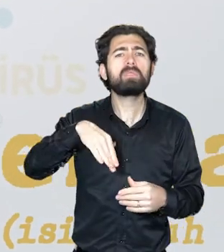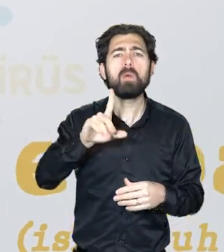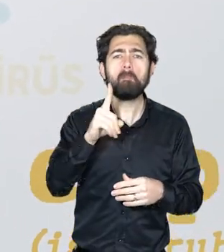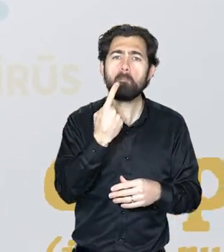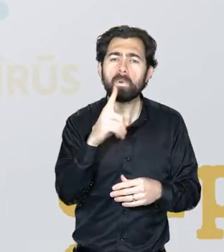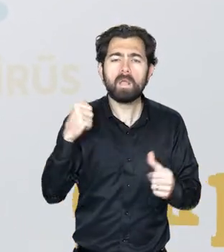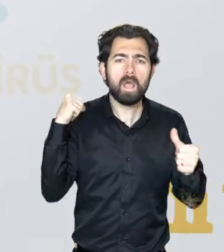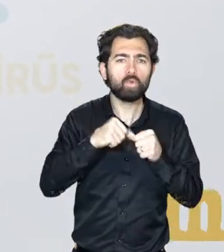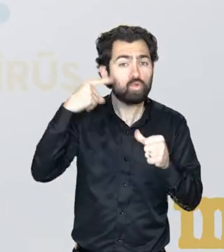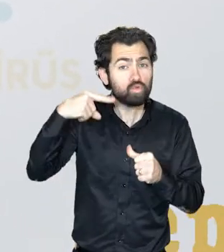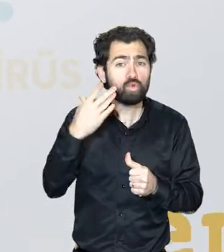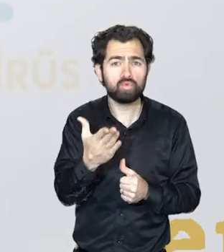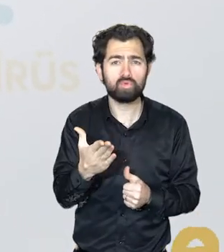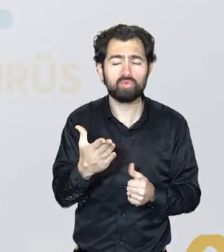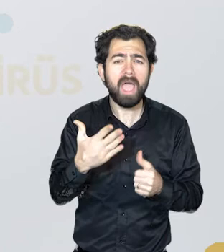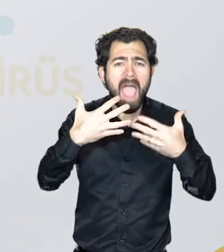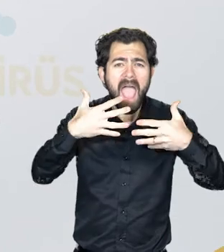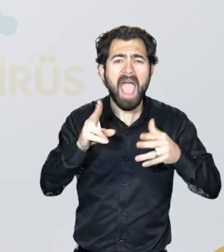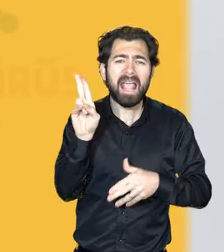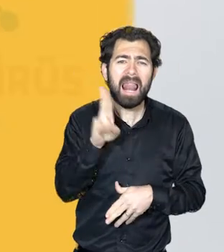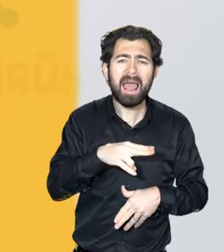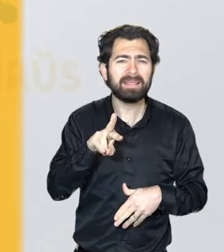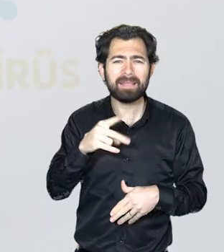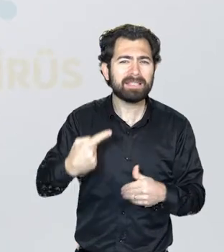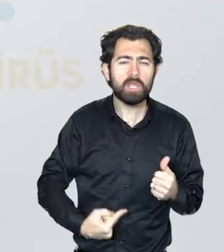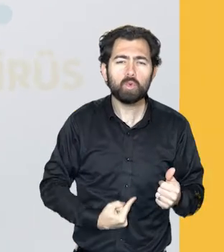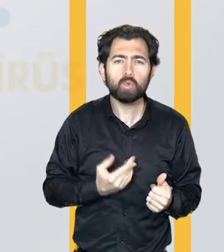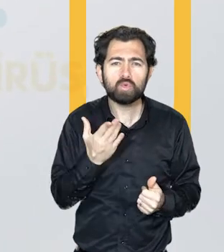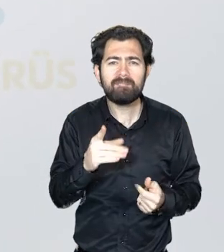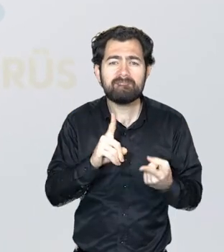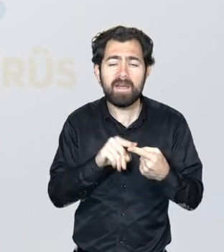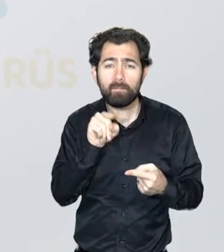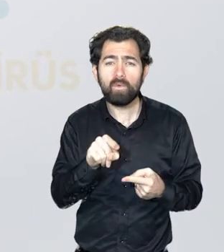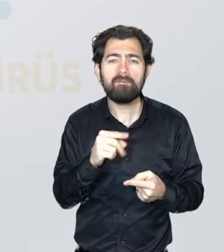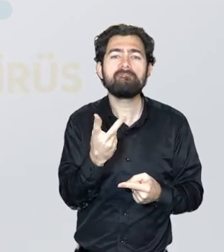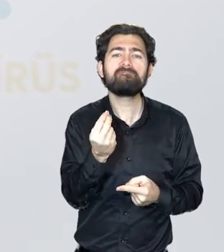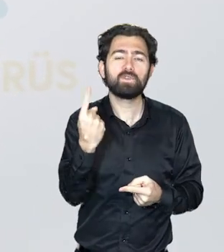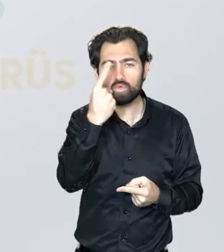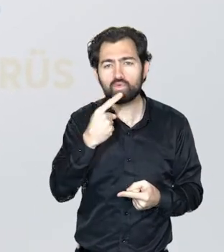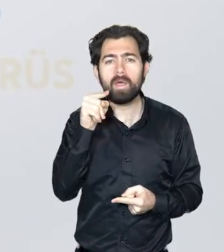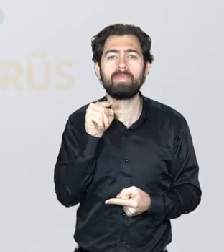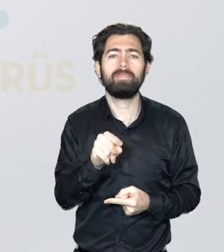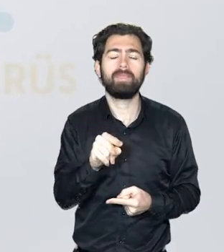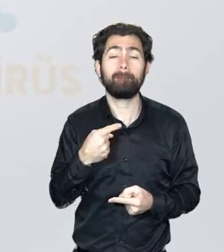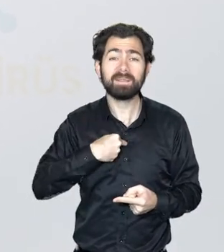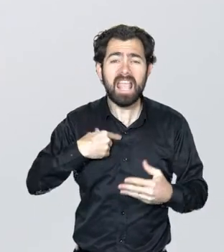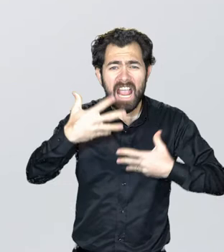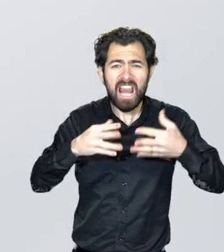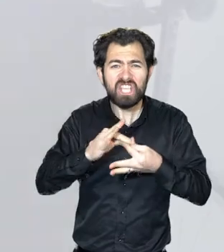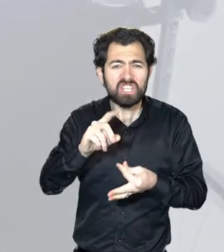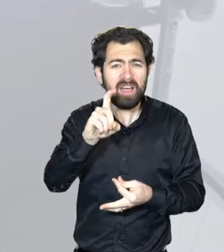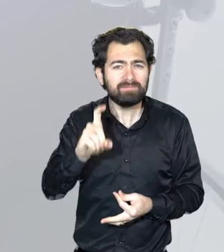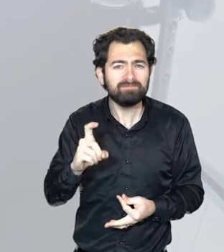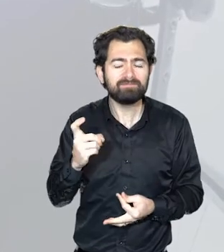bir değil, bin defa düşünüyorsunuz. Engellenmiş hissediyorsunuz. Ve buna bir virüs neden oldu. Peki ya biz